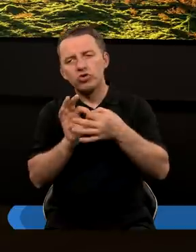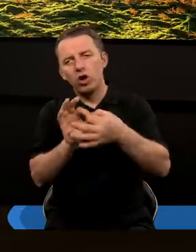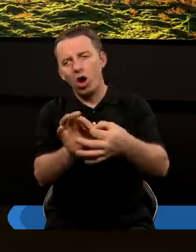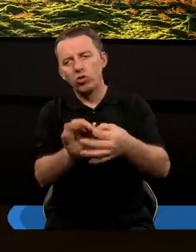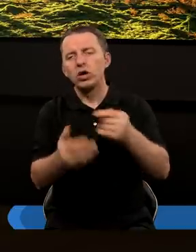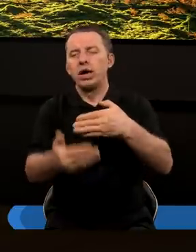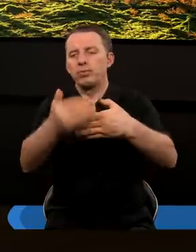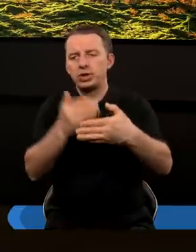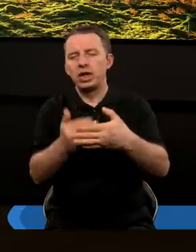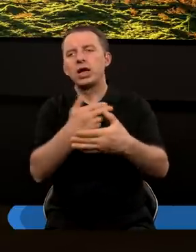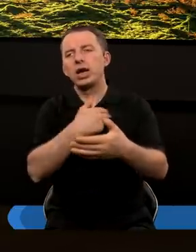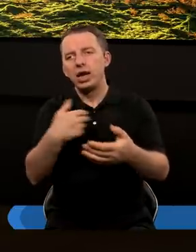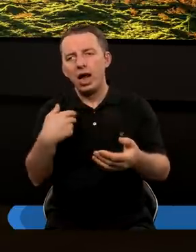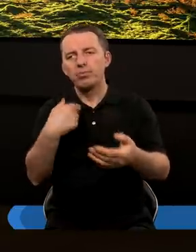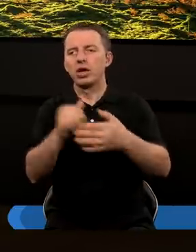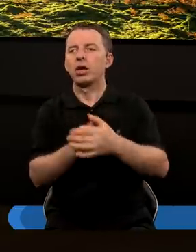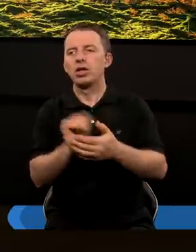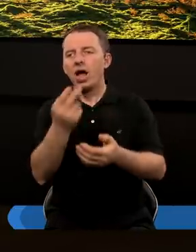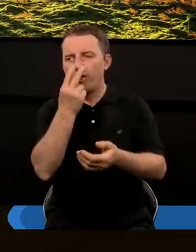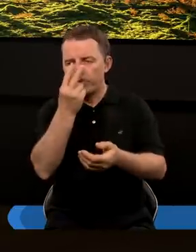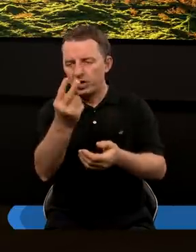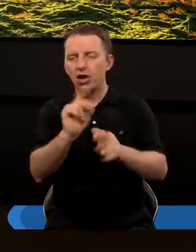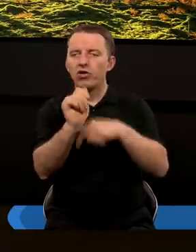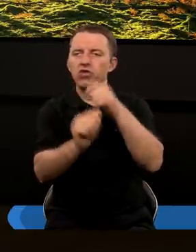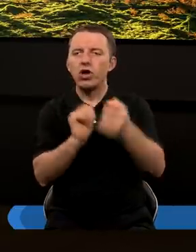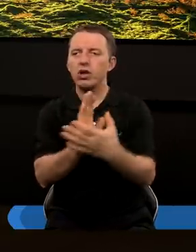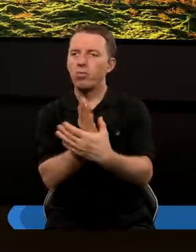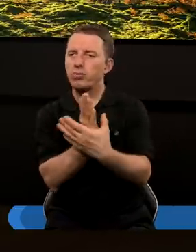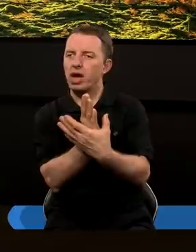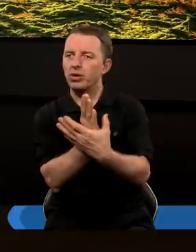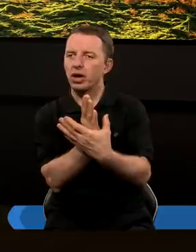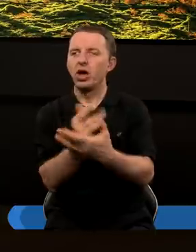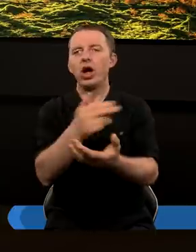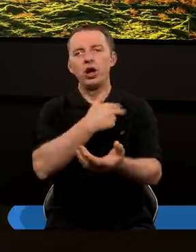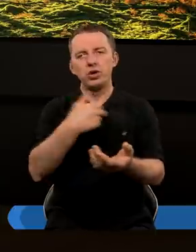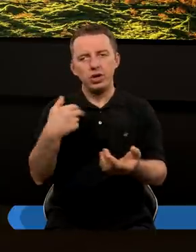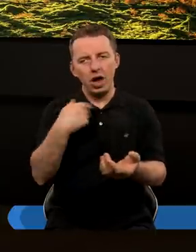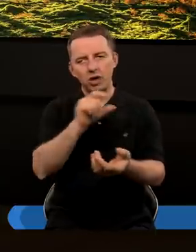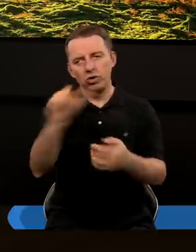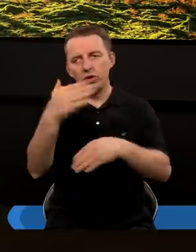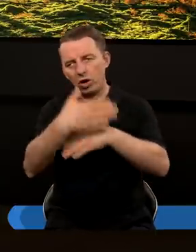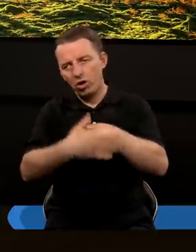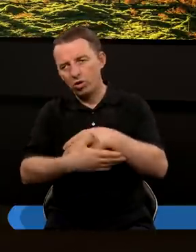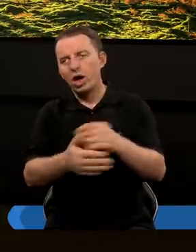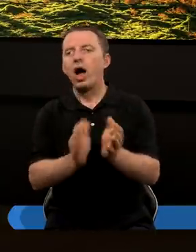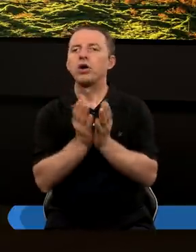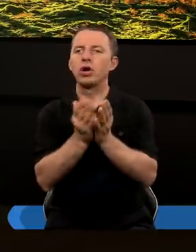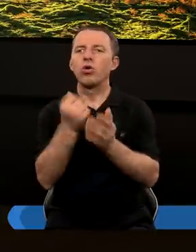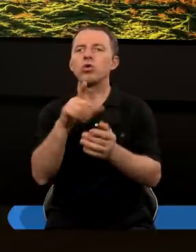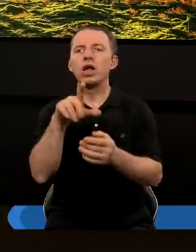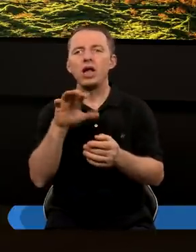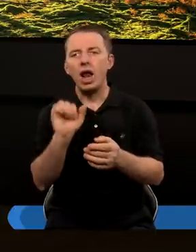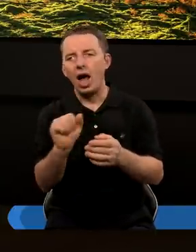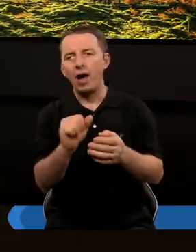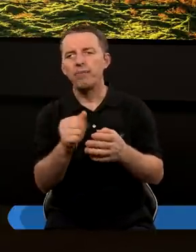przed nami. więc jaki widzimy związek pomiędzy naszymi czasami, czasami końca, a księgą